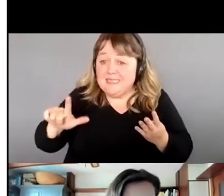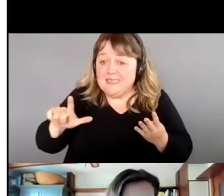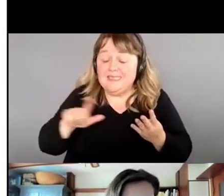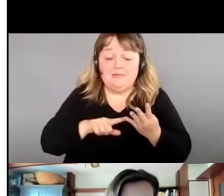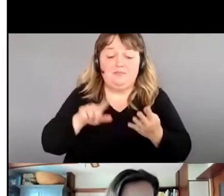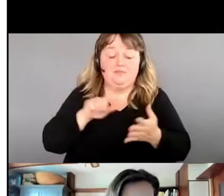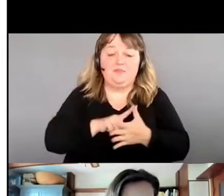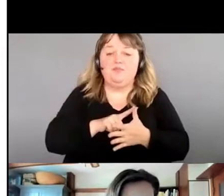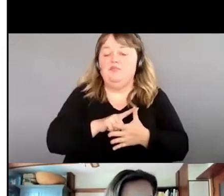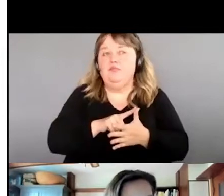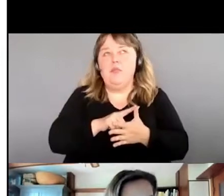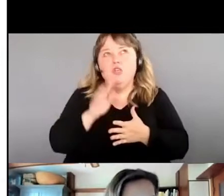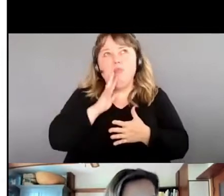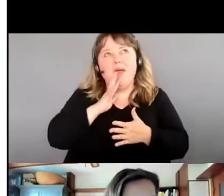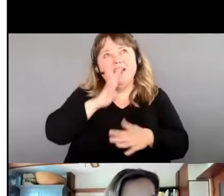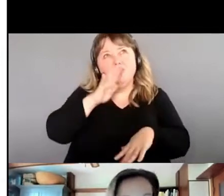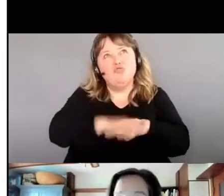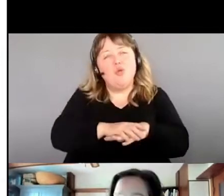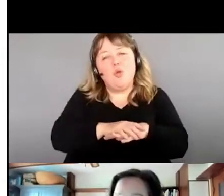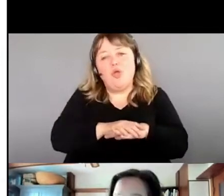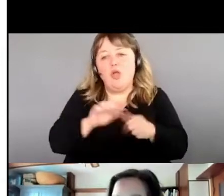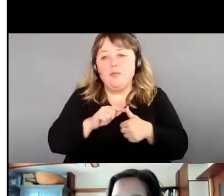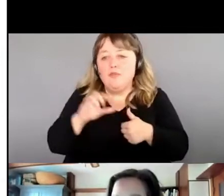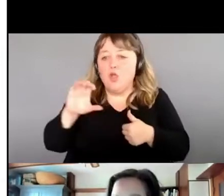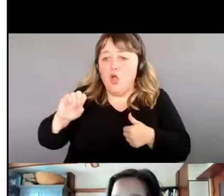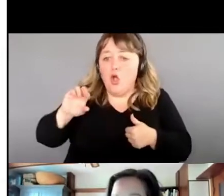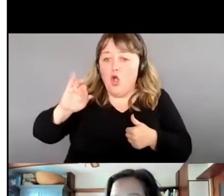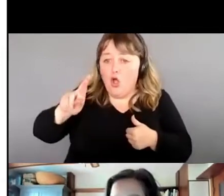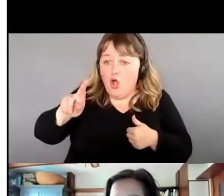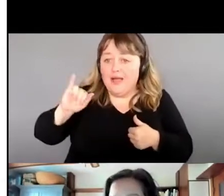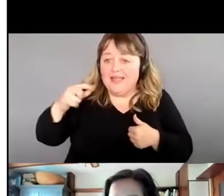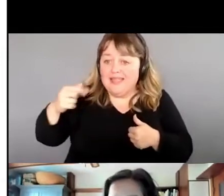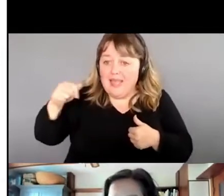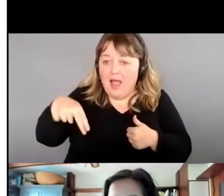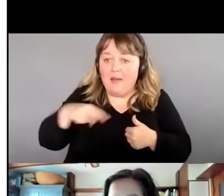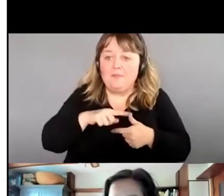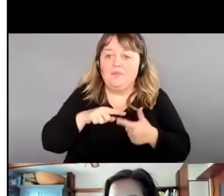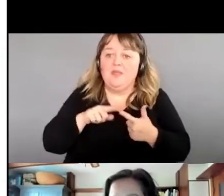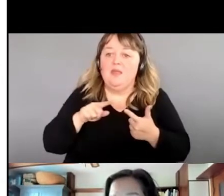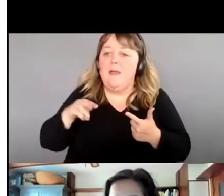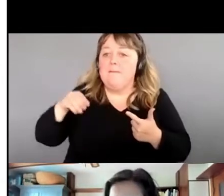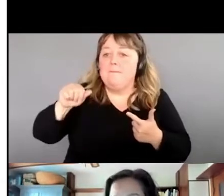de l'orégan, de la marjolaine.